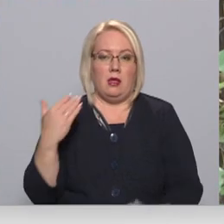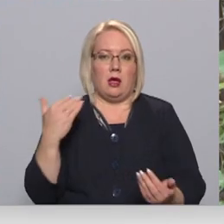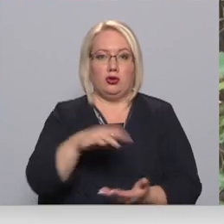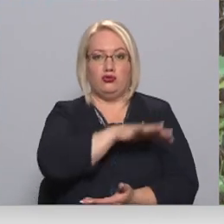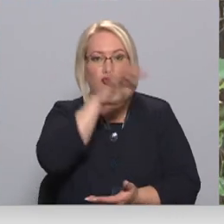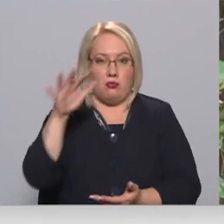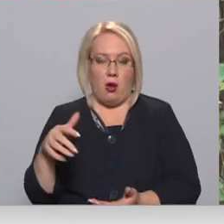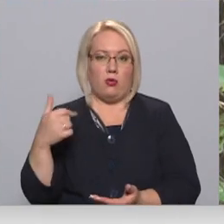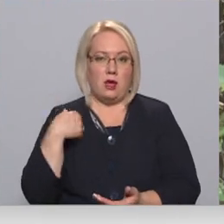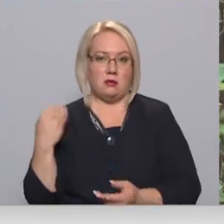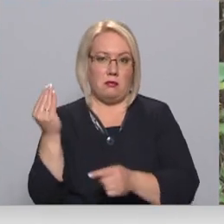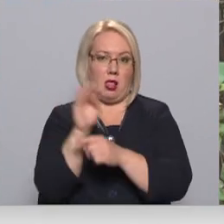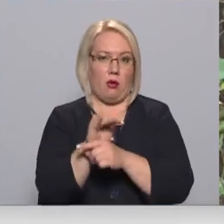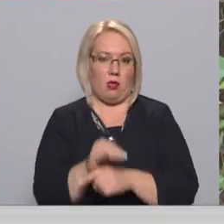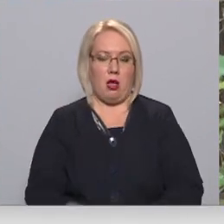pielieku klāt.